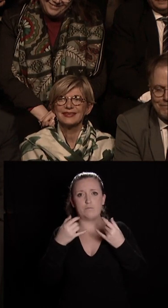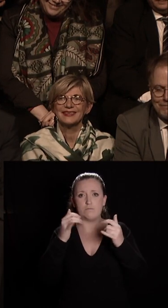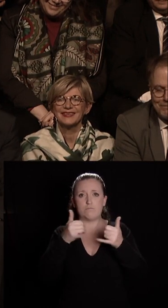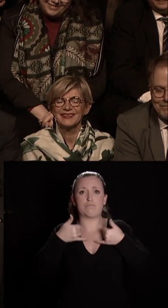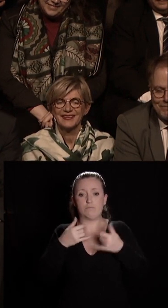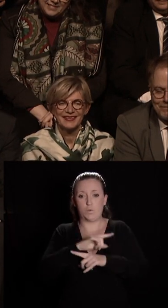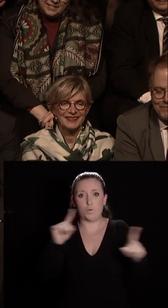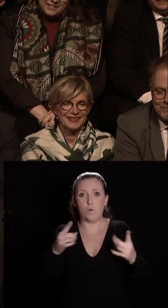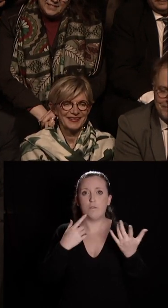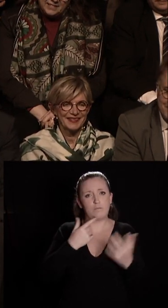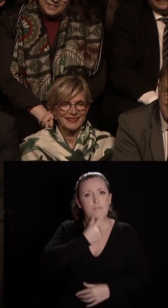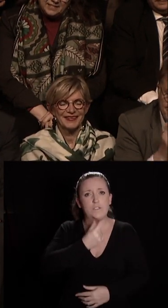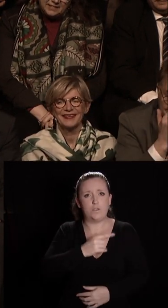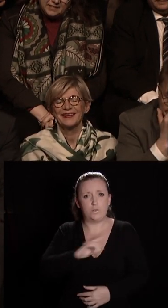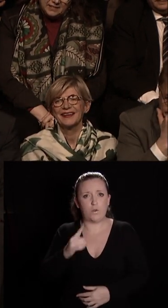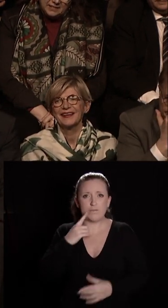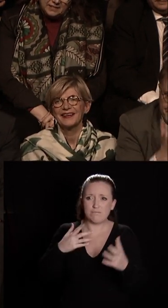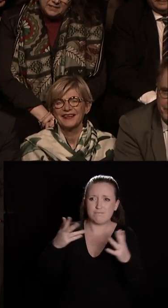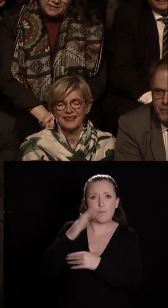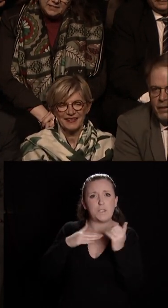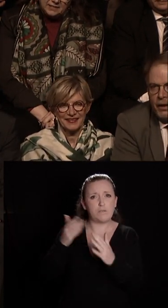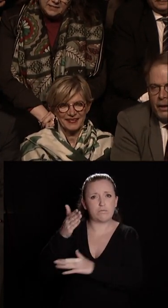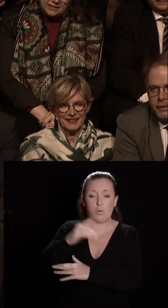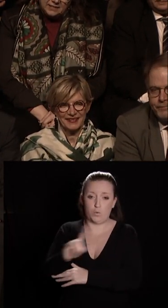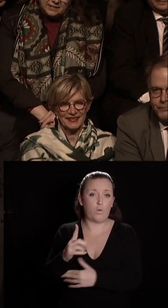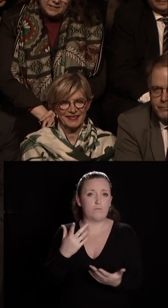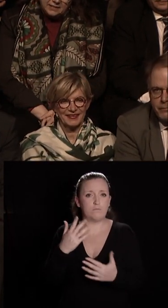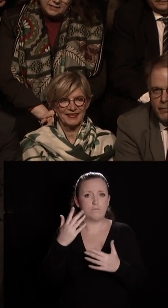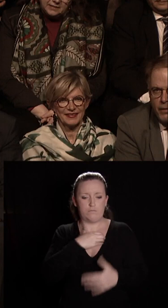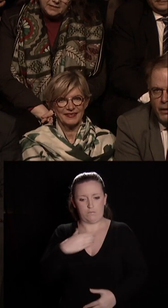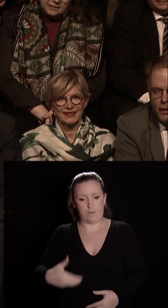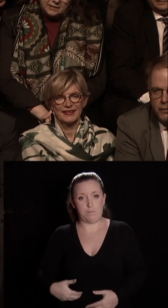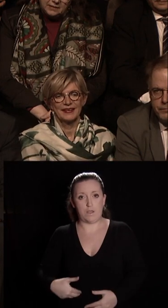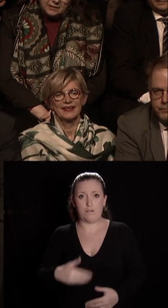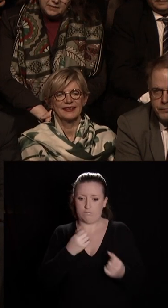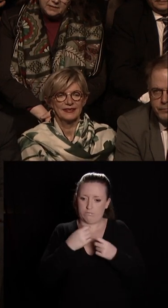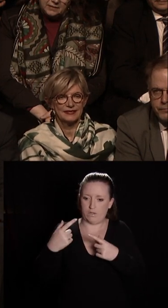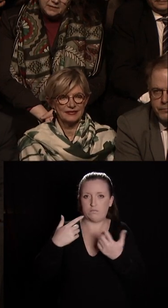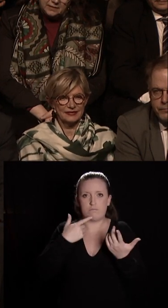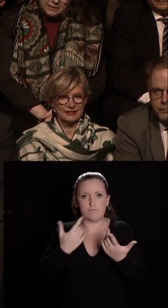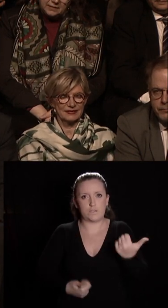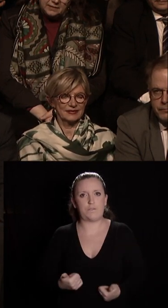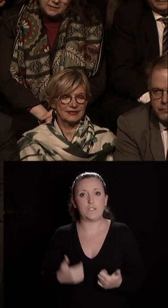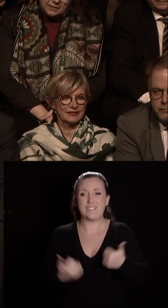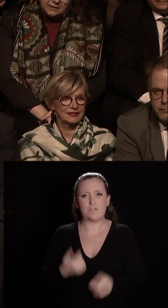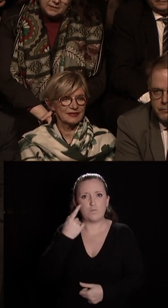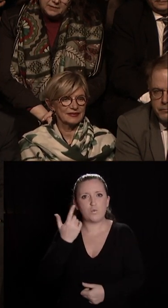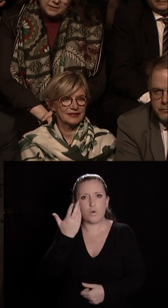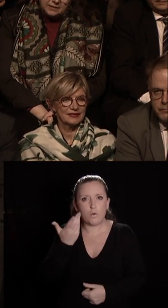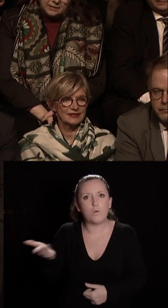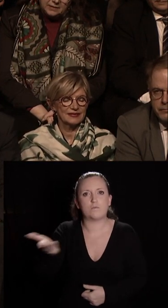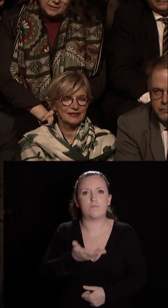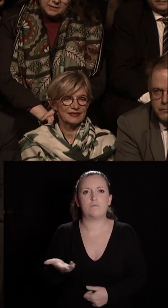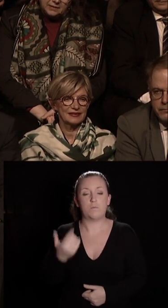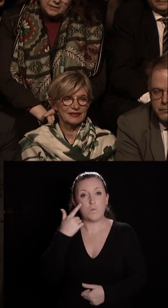ce n'est pas une carrière. Être maire, c'est un service. Être maire, c'est un service pour les autres, un service pour l